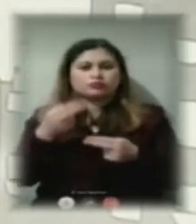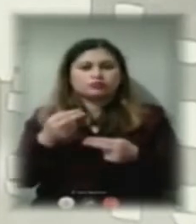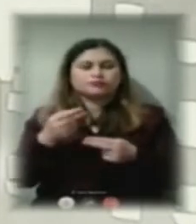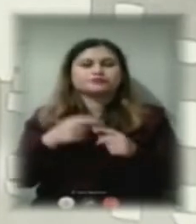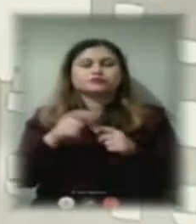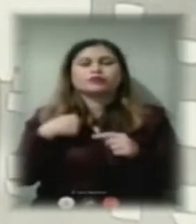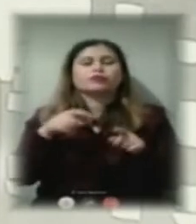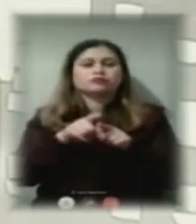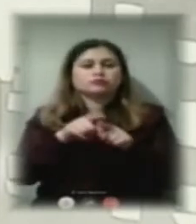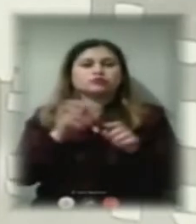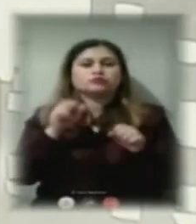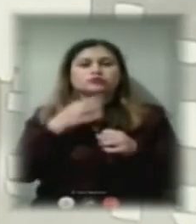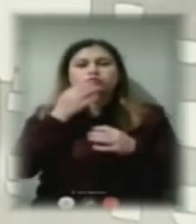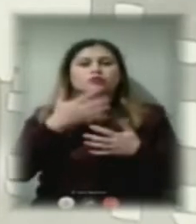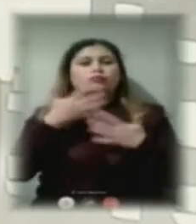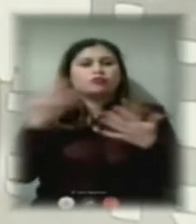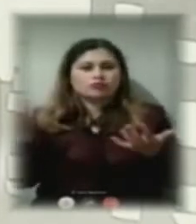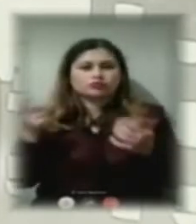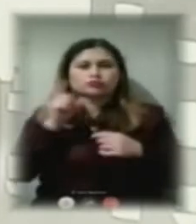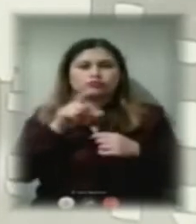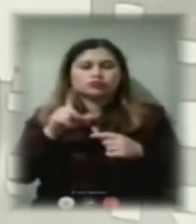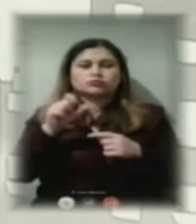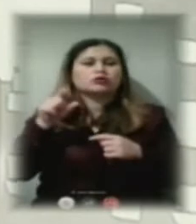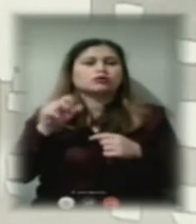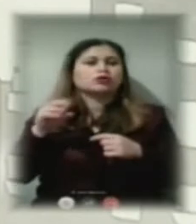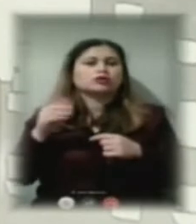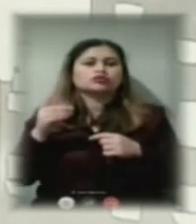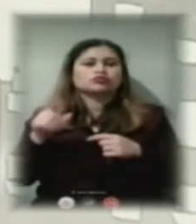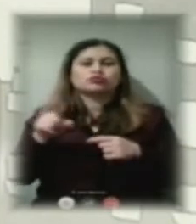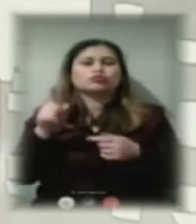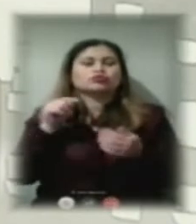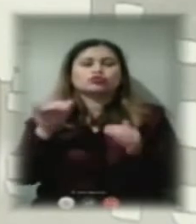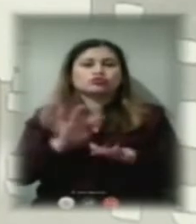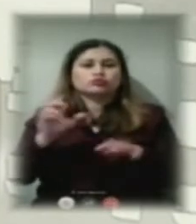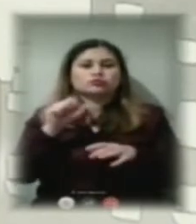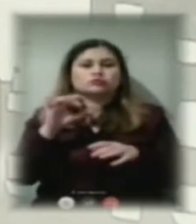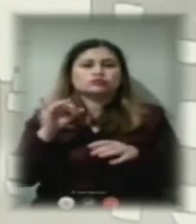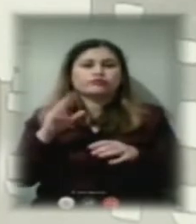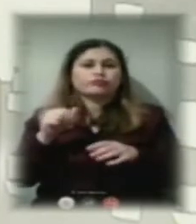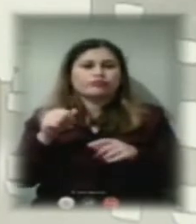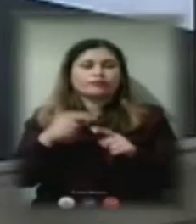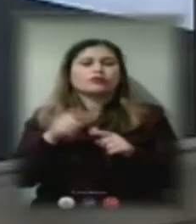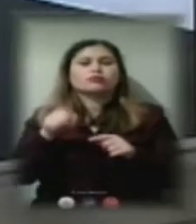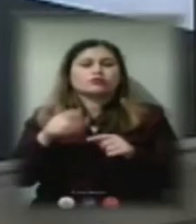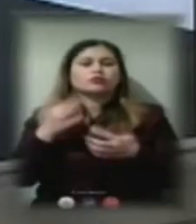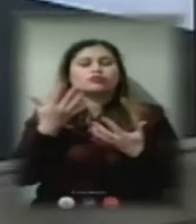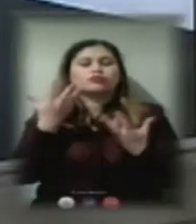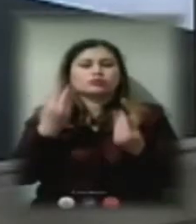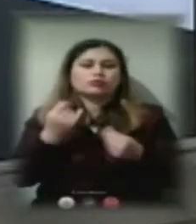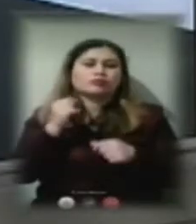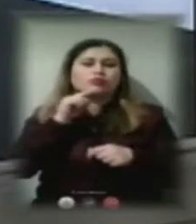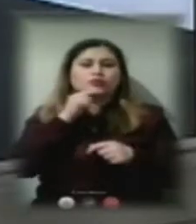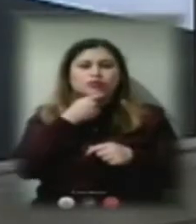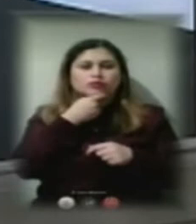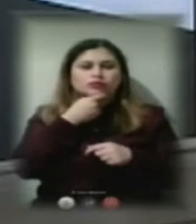переважна більшість людей була за те, щоб ми не чіпали засвілку і все ж таки хоч декілька днів поекономили. Але